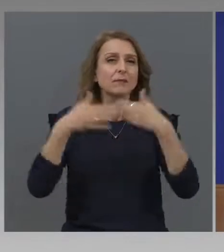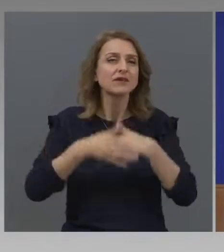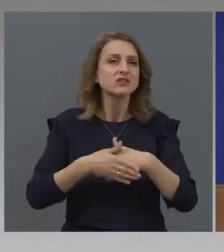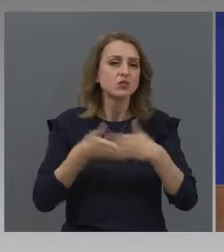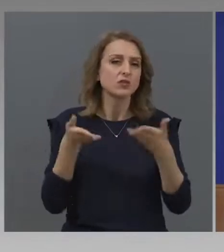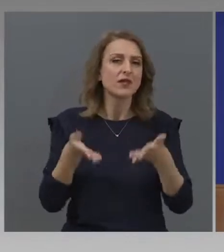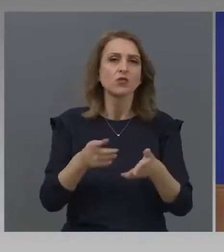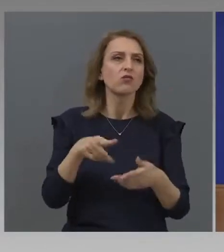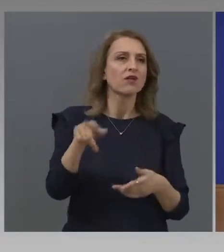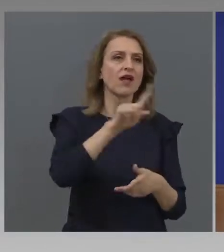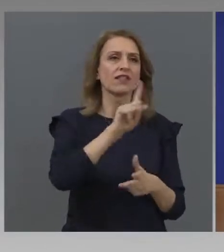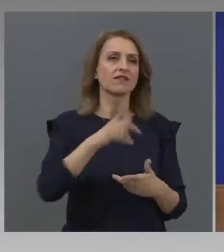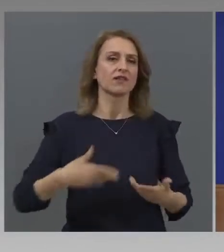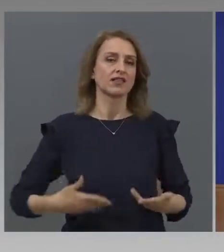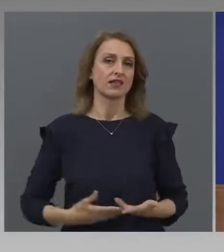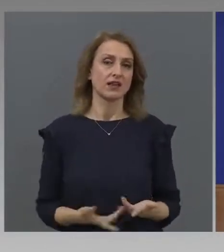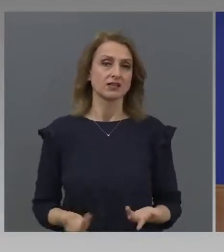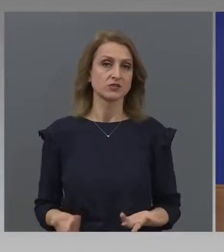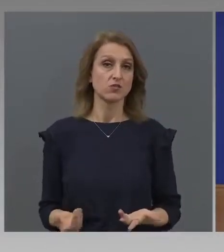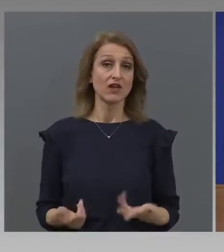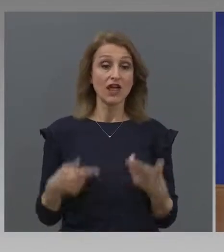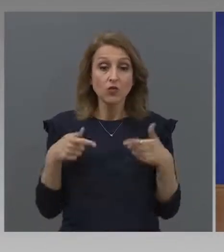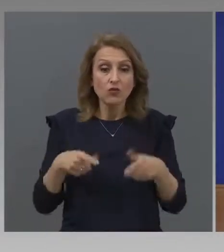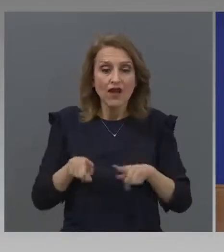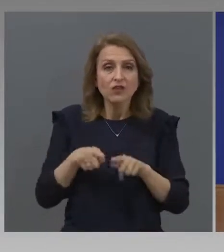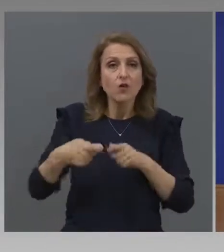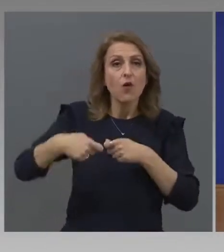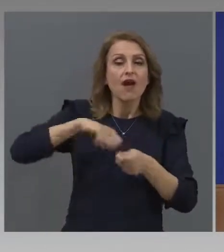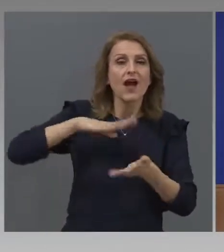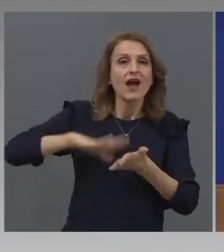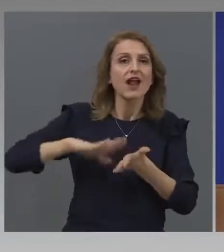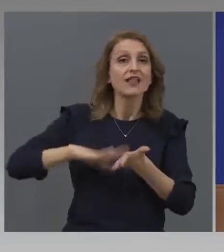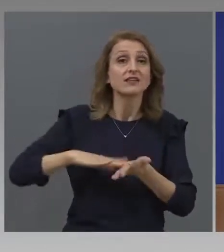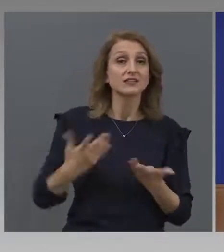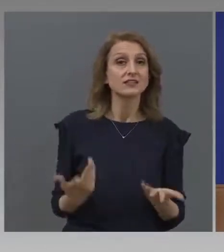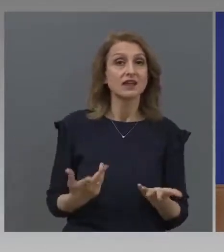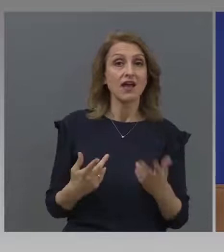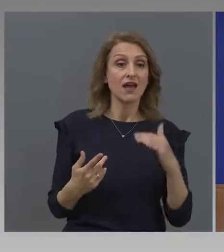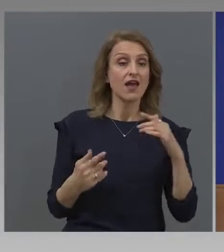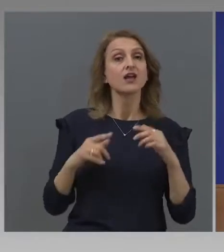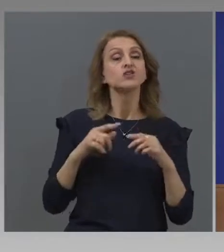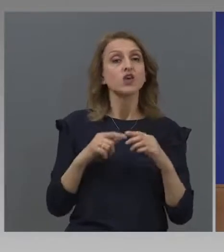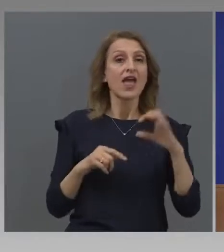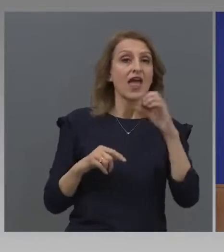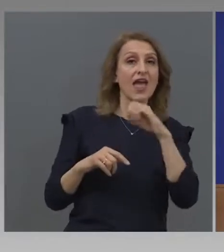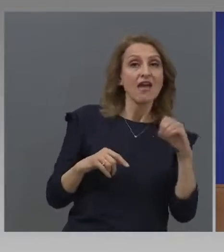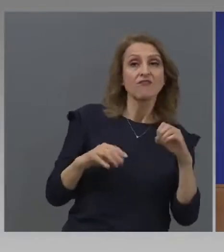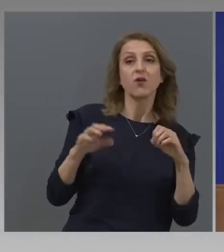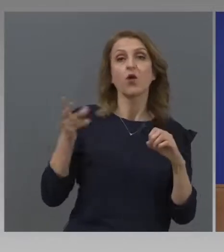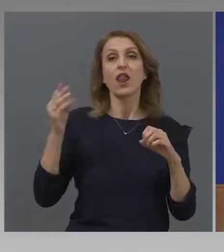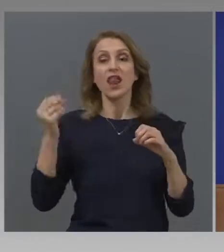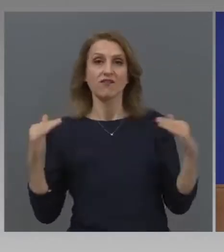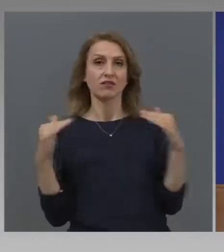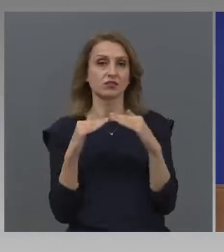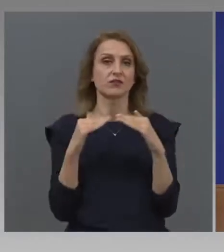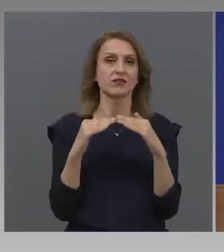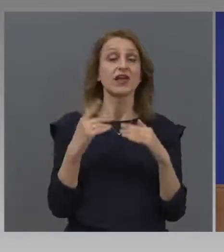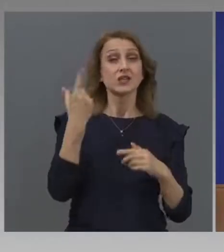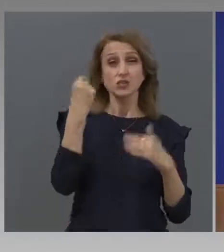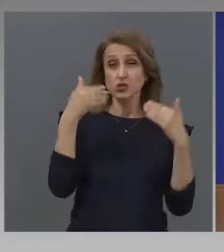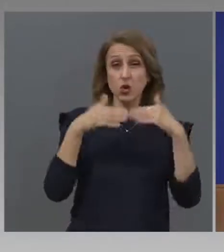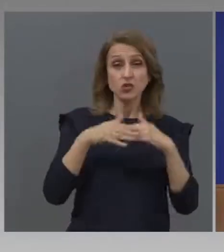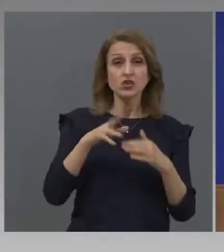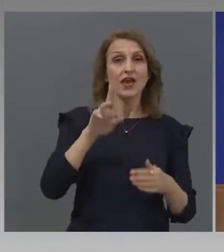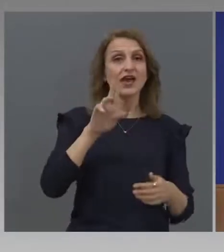ви интересува. Това е гаранция. И с нощи, това ще го издам, защото много ми хареса, слободи. Кристалина